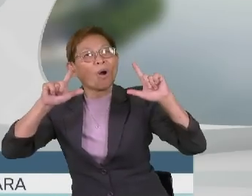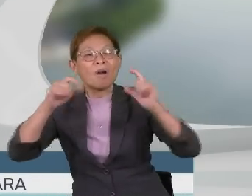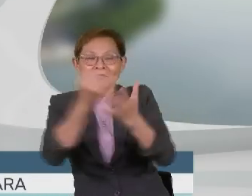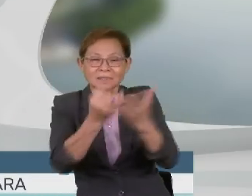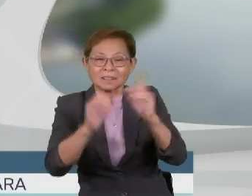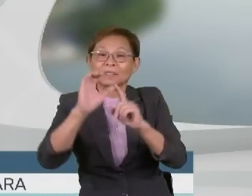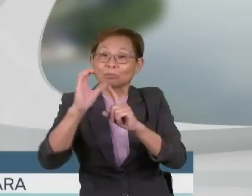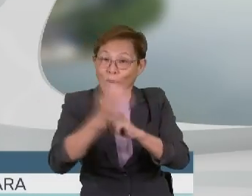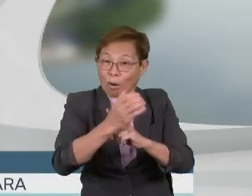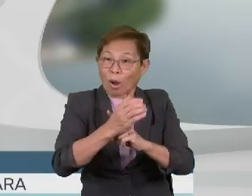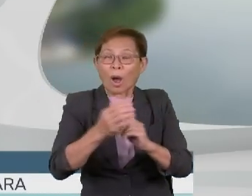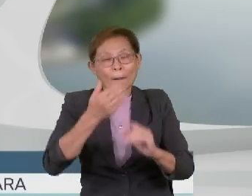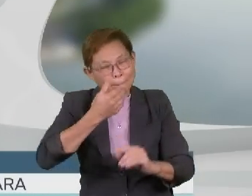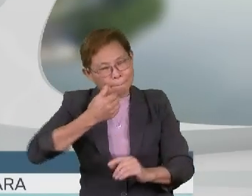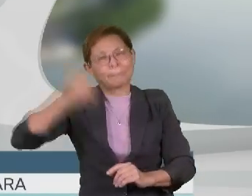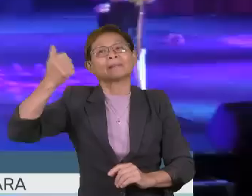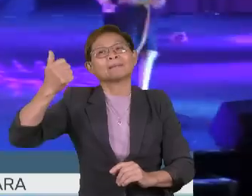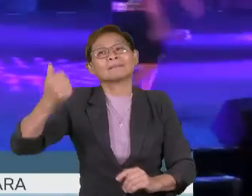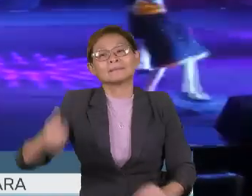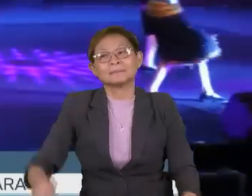budaya lebih berkesan.